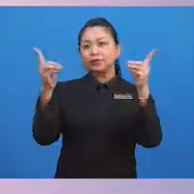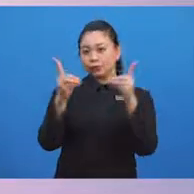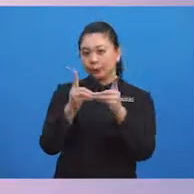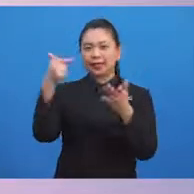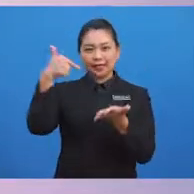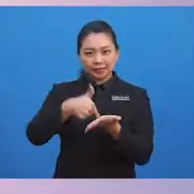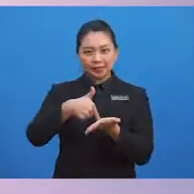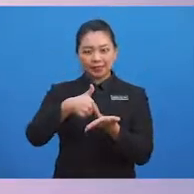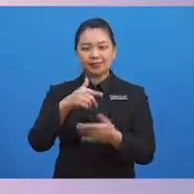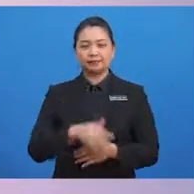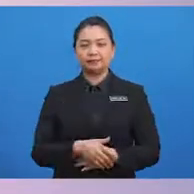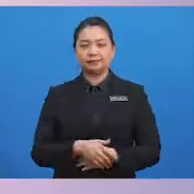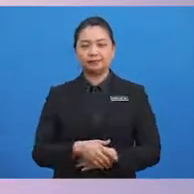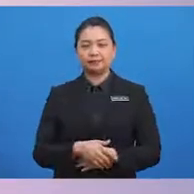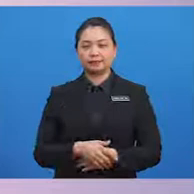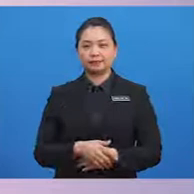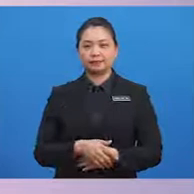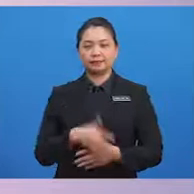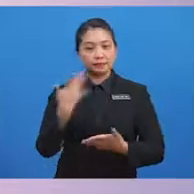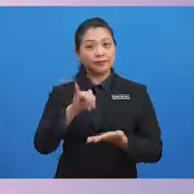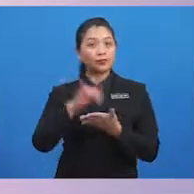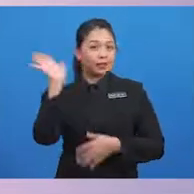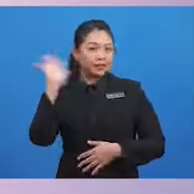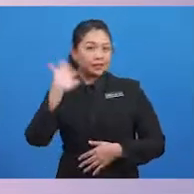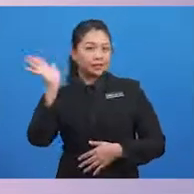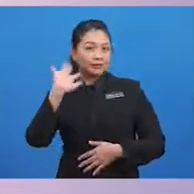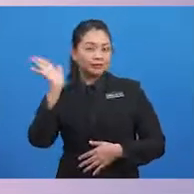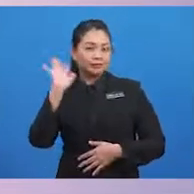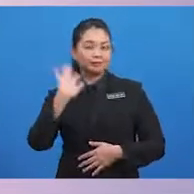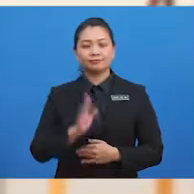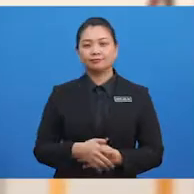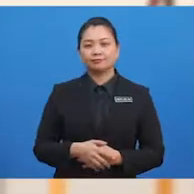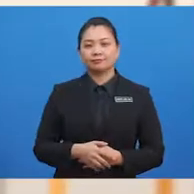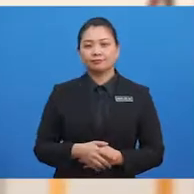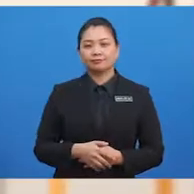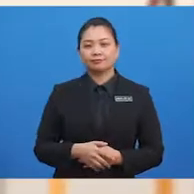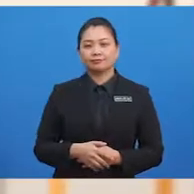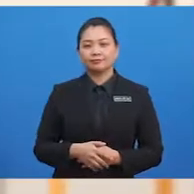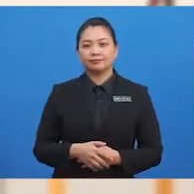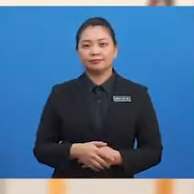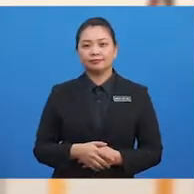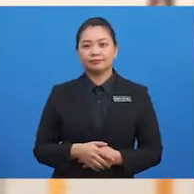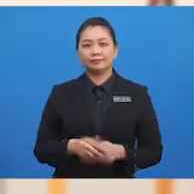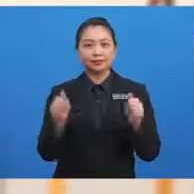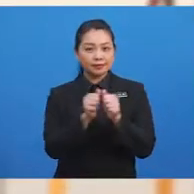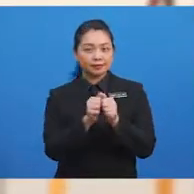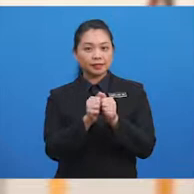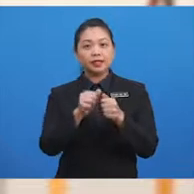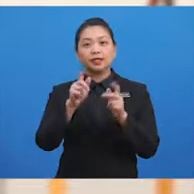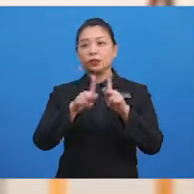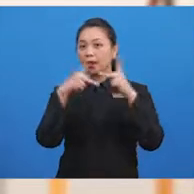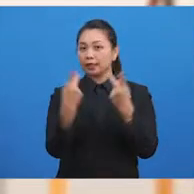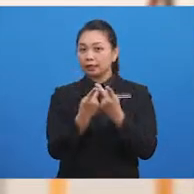Sambil melambai tangan pada ahli keluarga, jiran, guru-guru